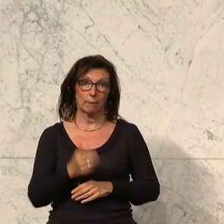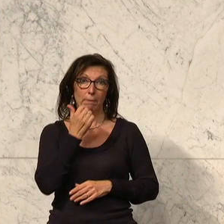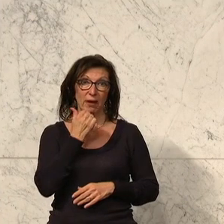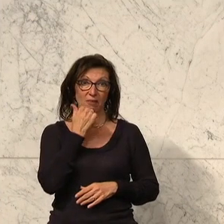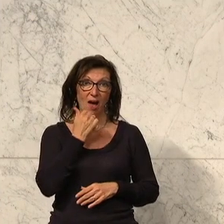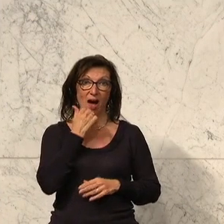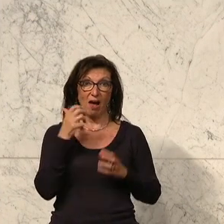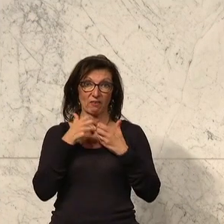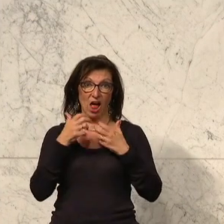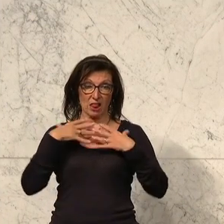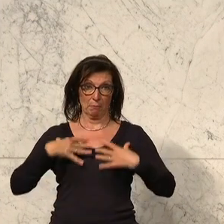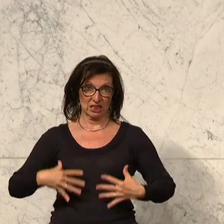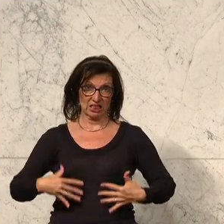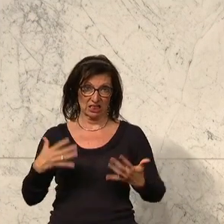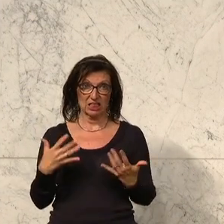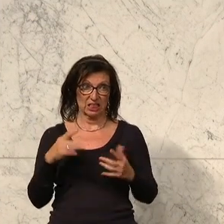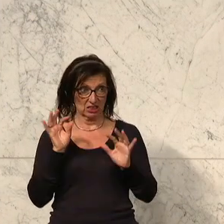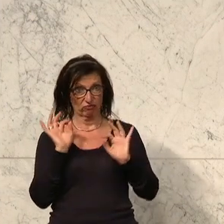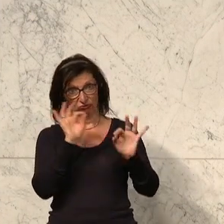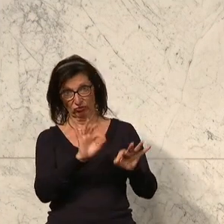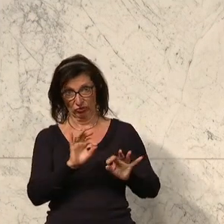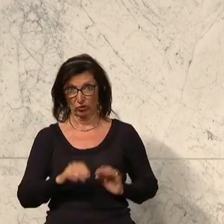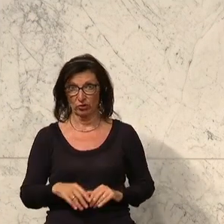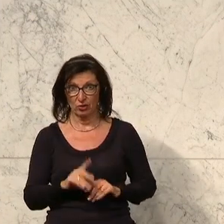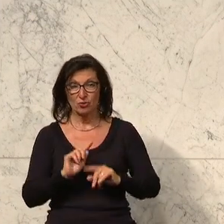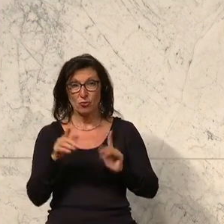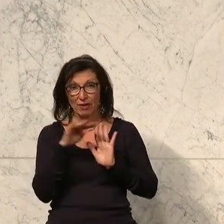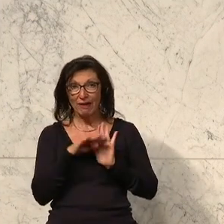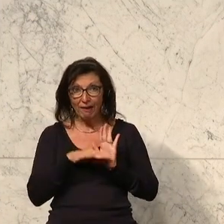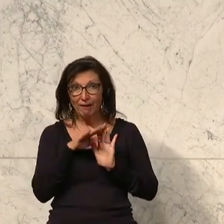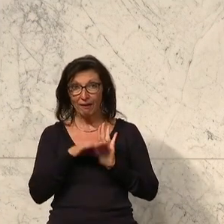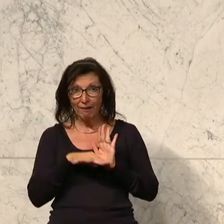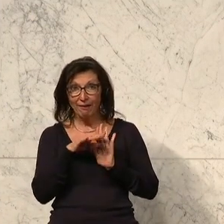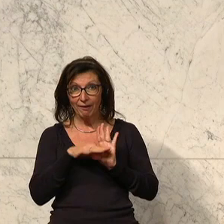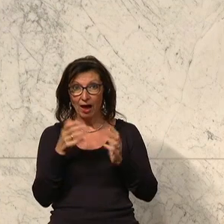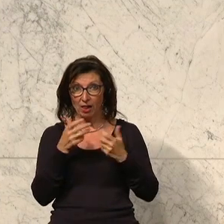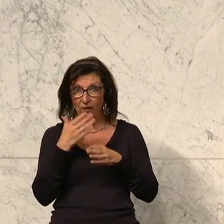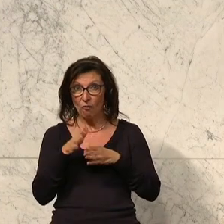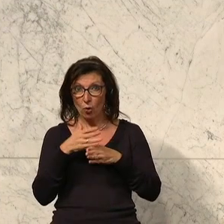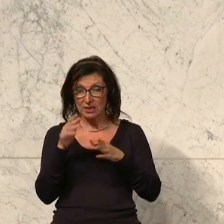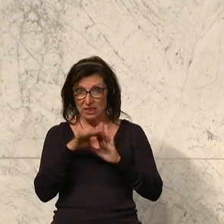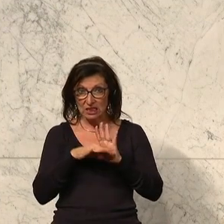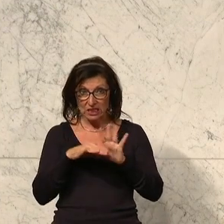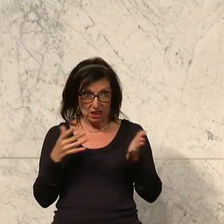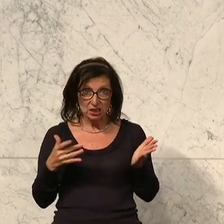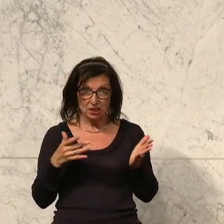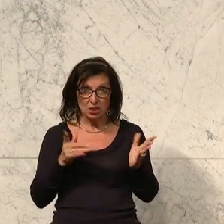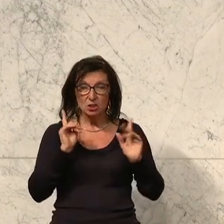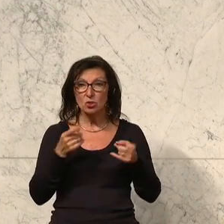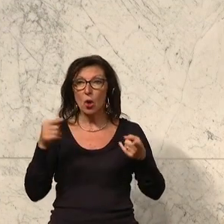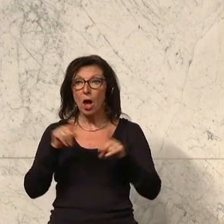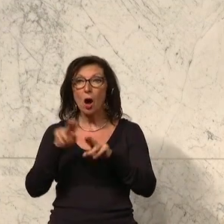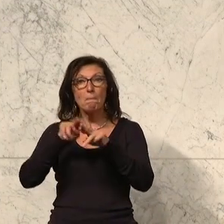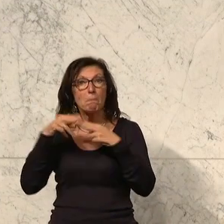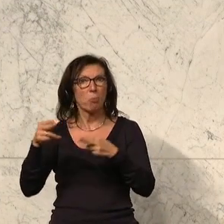Waldbesitzerinnen und Waldbesitzer gilt, sondern dass diese Regeln, die Sie hier auch im Forstgesetz jetzt niedergeschrieben haben, auch von den